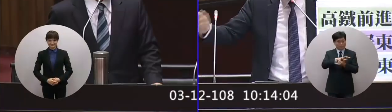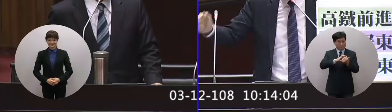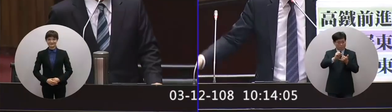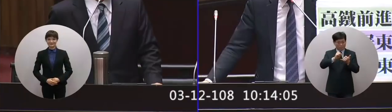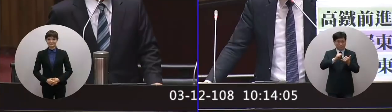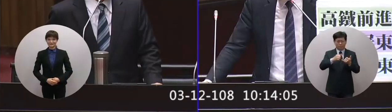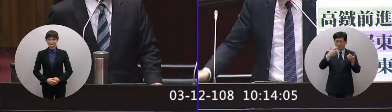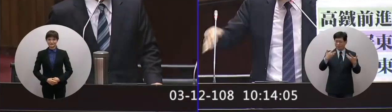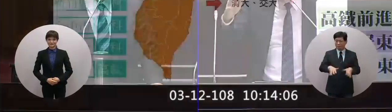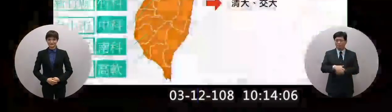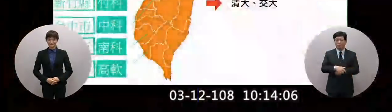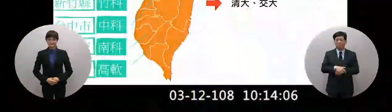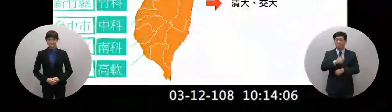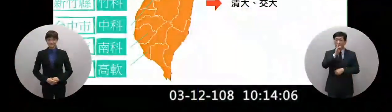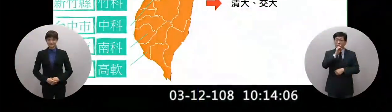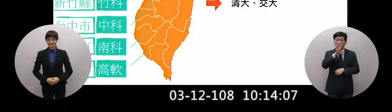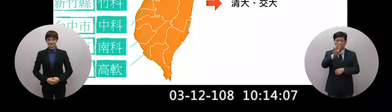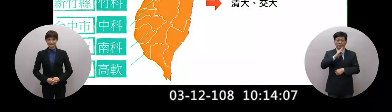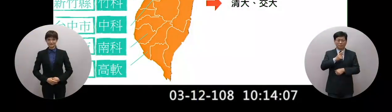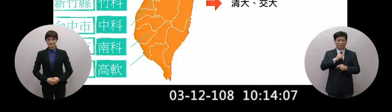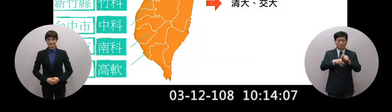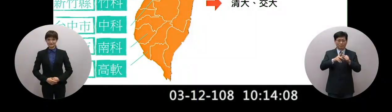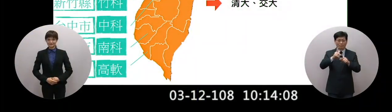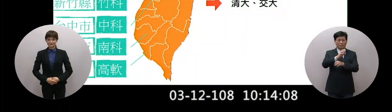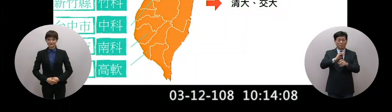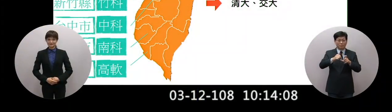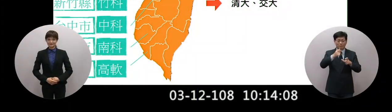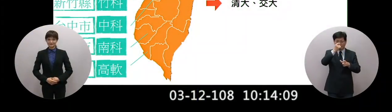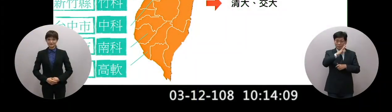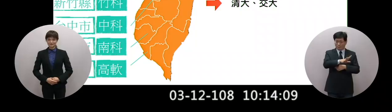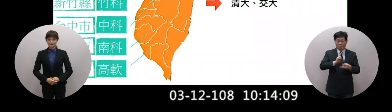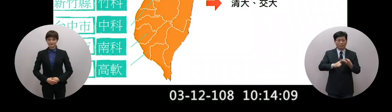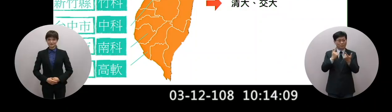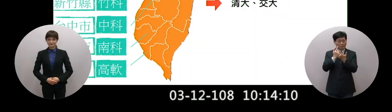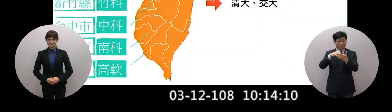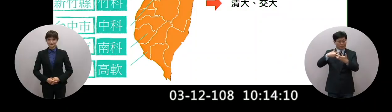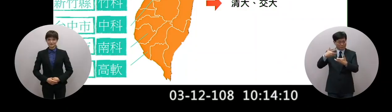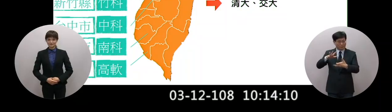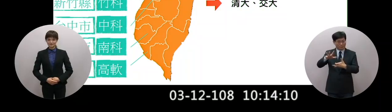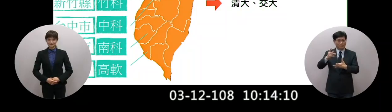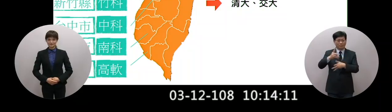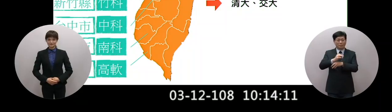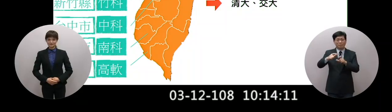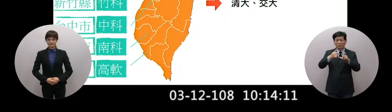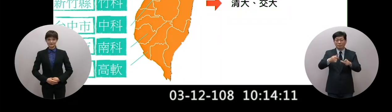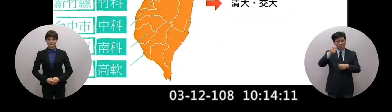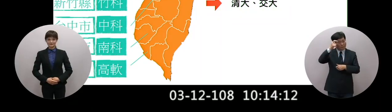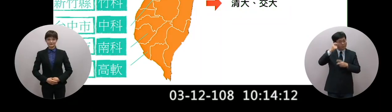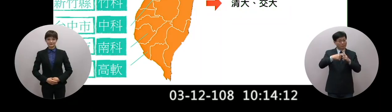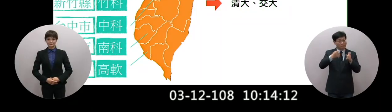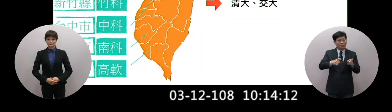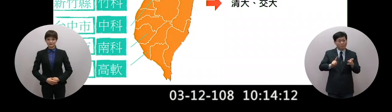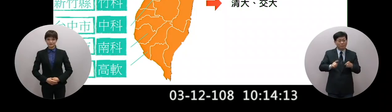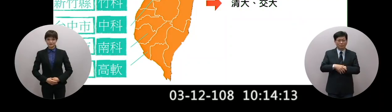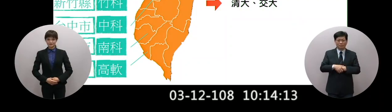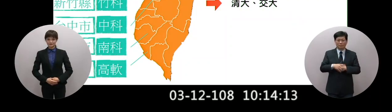有這麼多啦台中有中科台南有南科台北的內湖有內科請問高雄的小港有